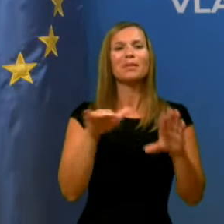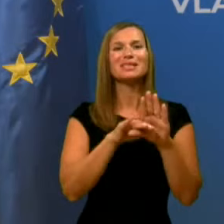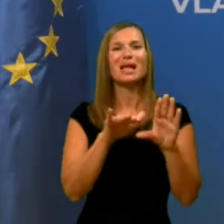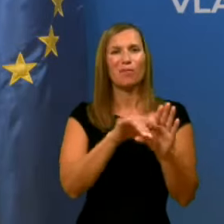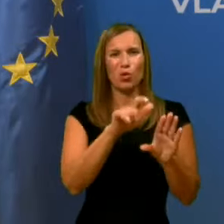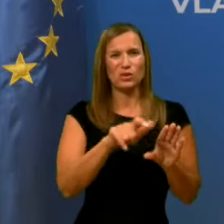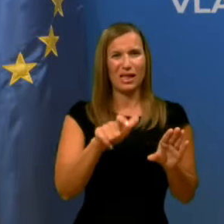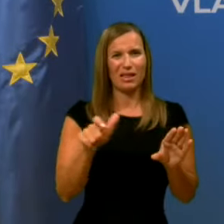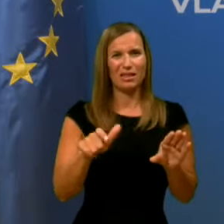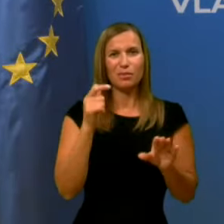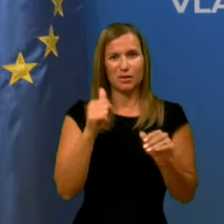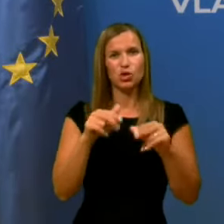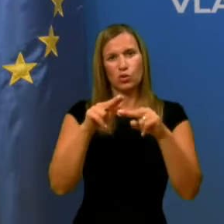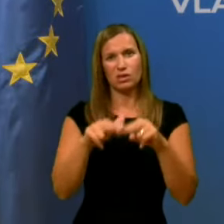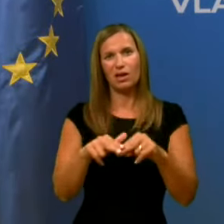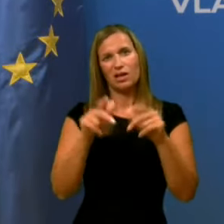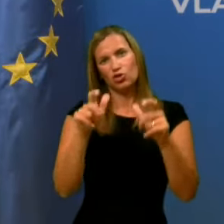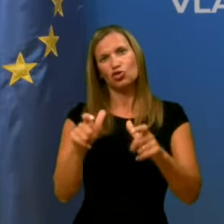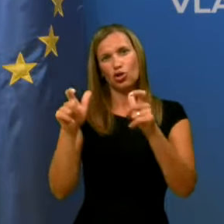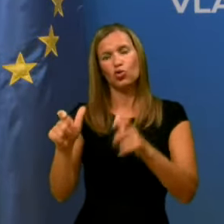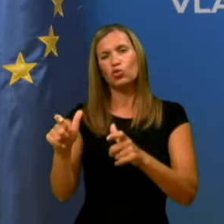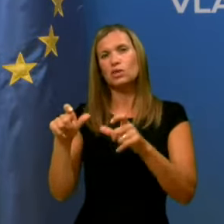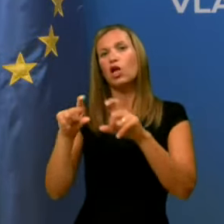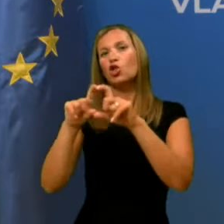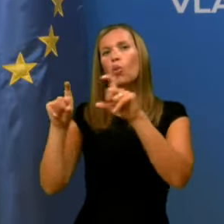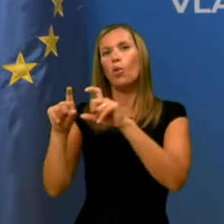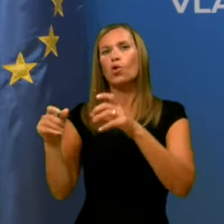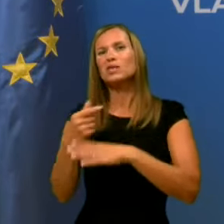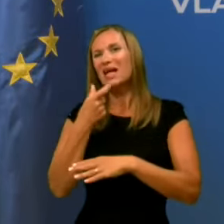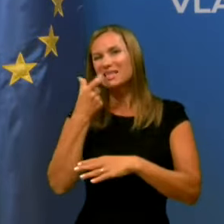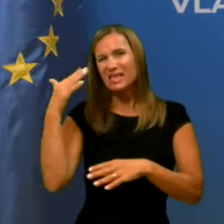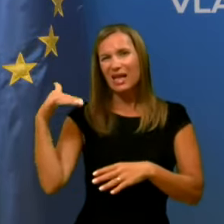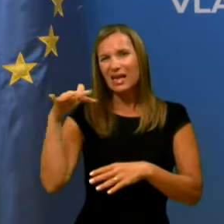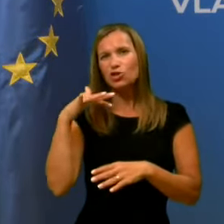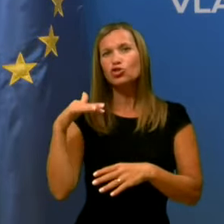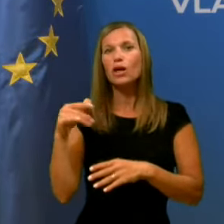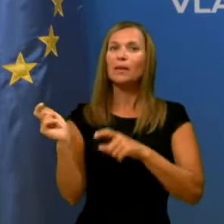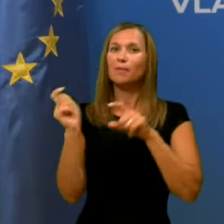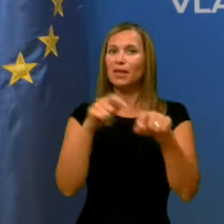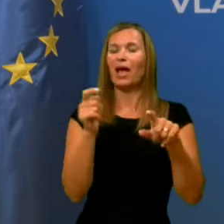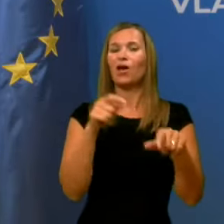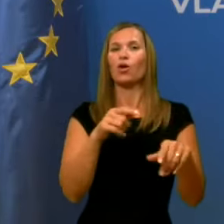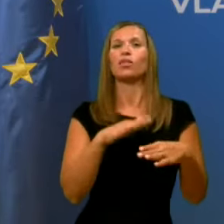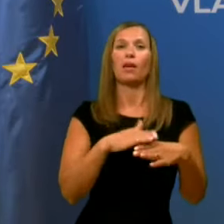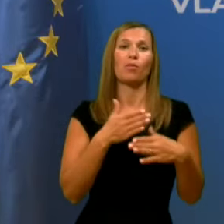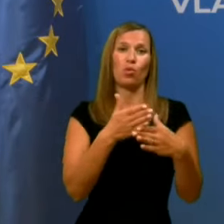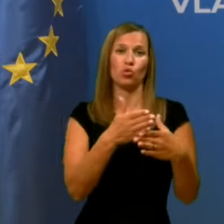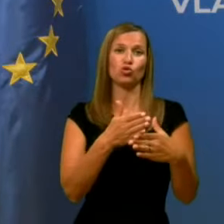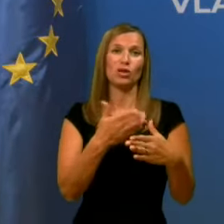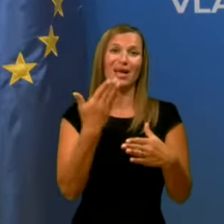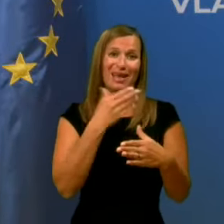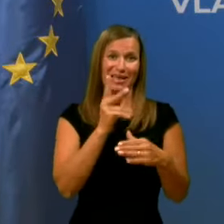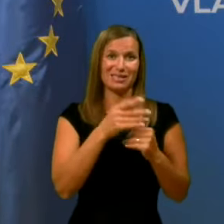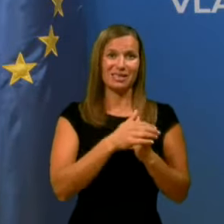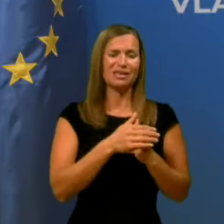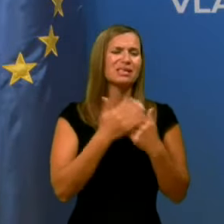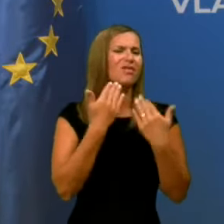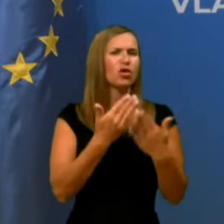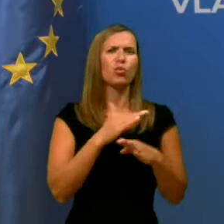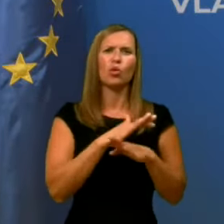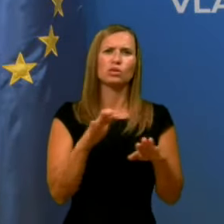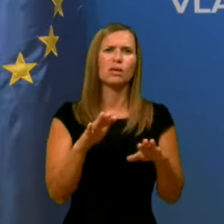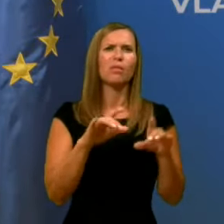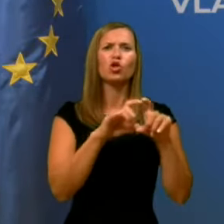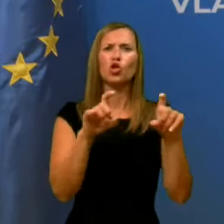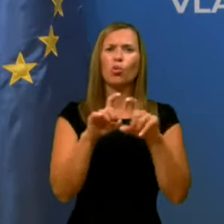iz ostalih institucij domov za starejše, ki prihajajo na pomoč Hrastniku. Zahvaljujem se vsem domovom, ki ste